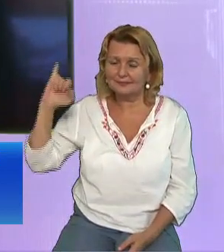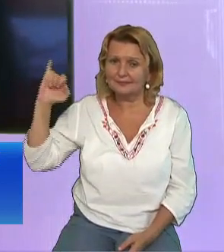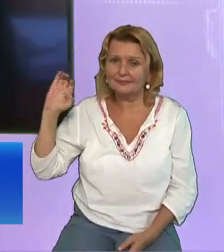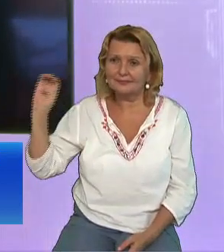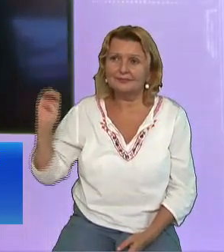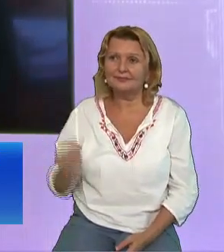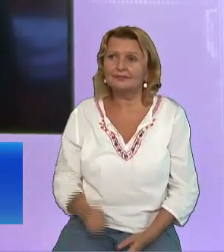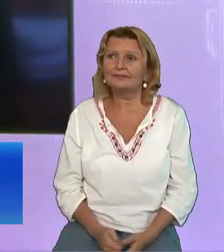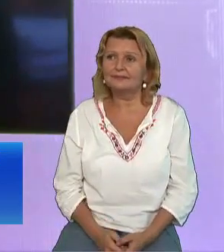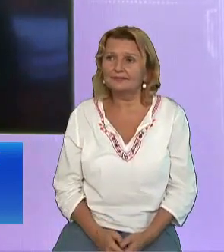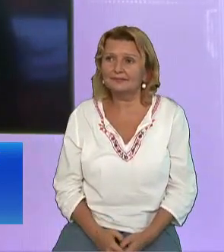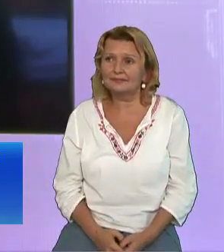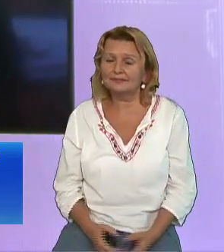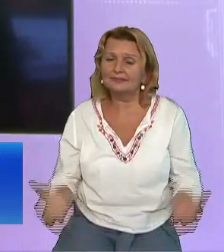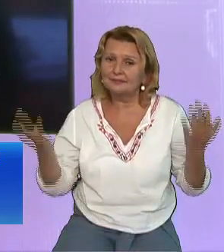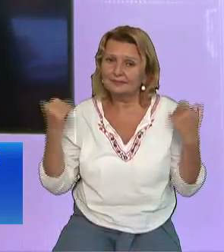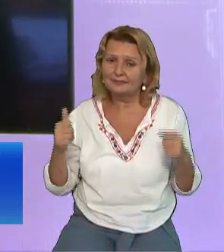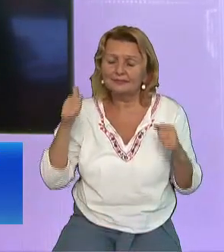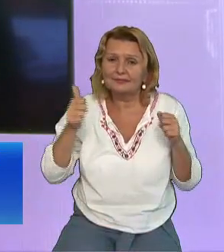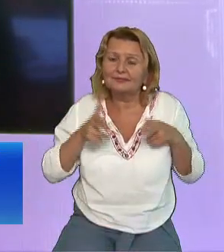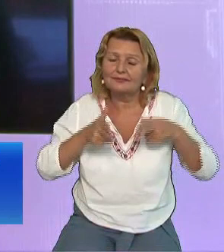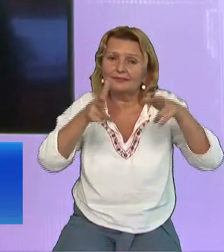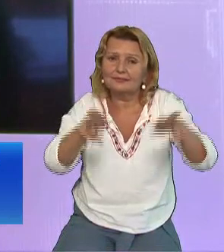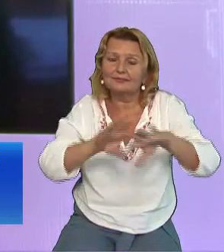Am fost un drum împreună cu Iisus